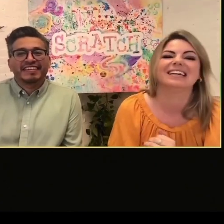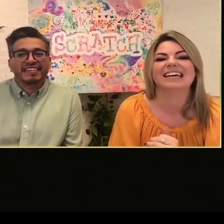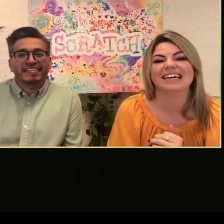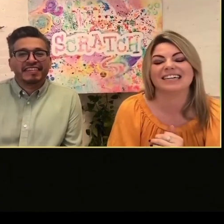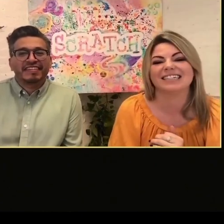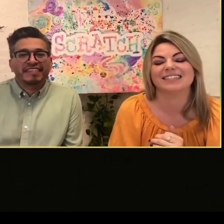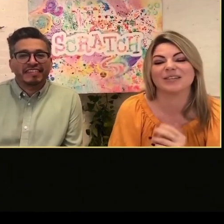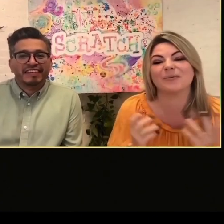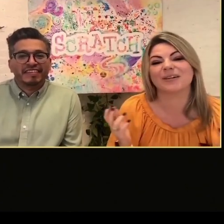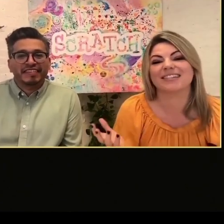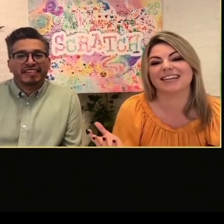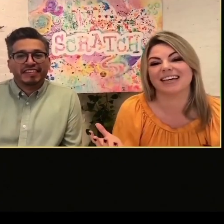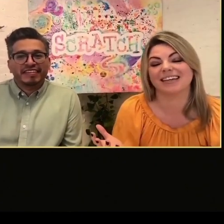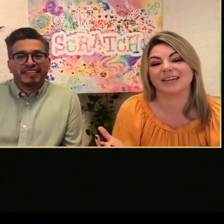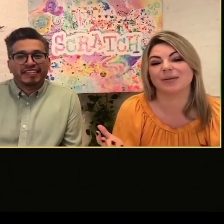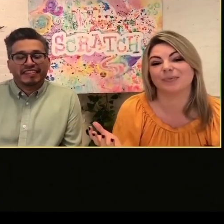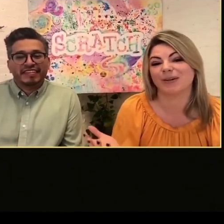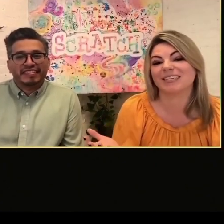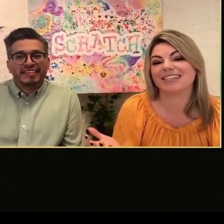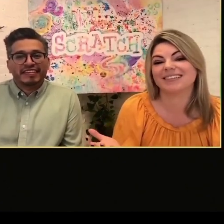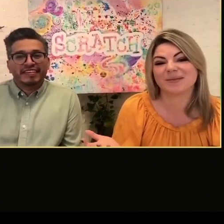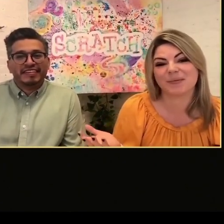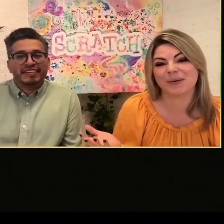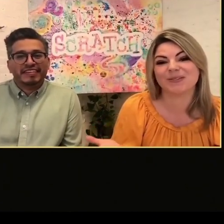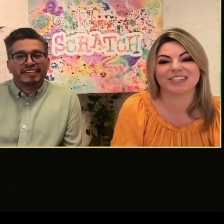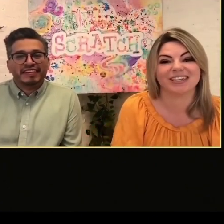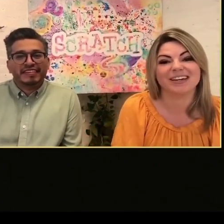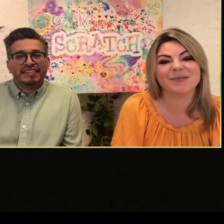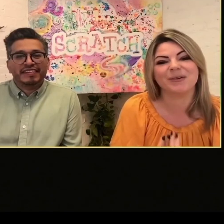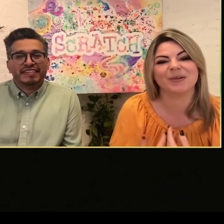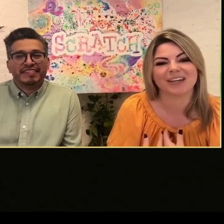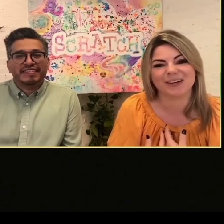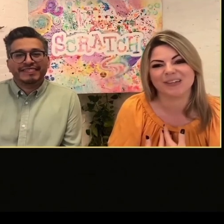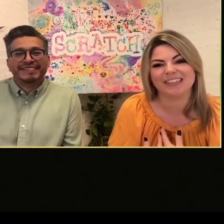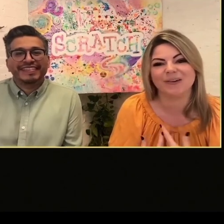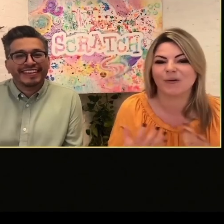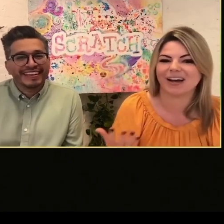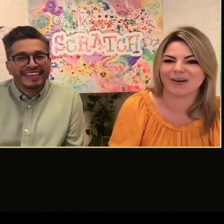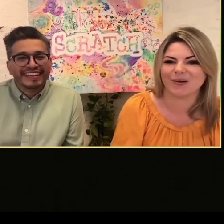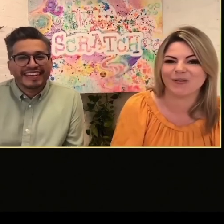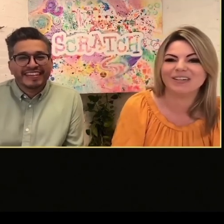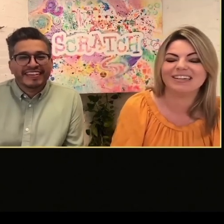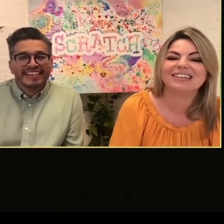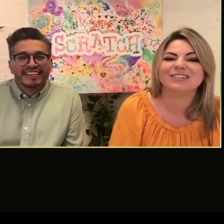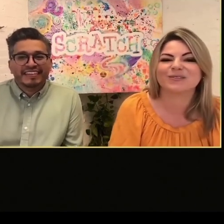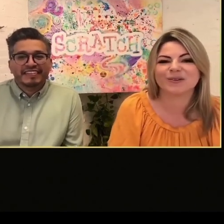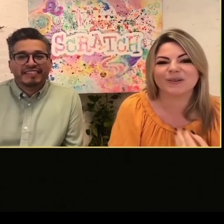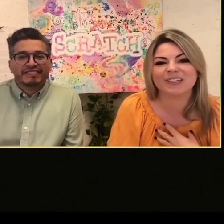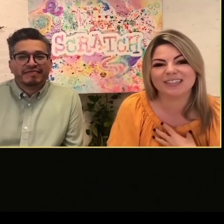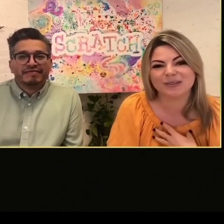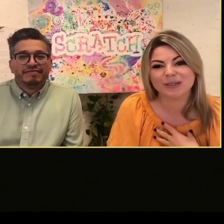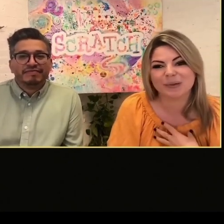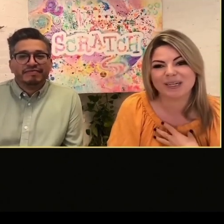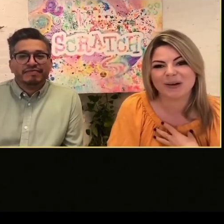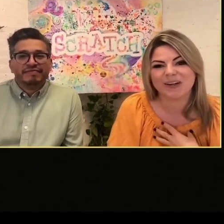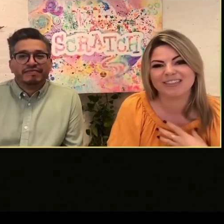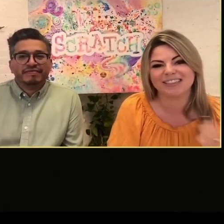Sì, buongiorno, il nome è Carolina. E formo parte di questa famiglia globale che è Scratch.